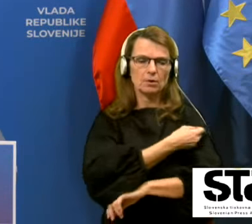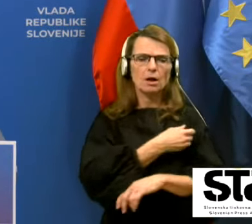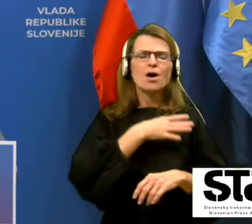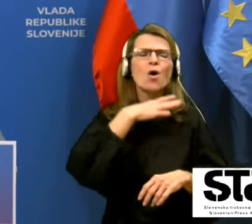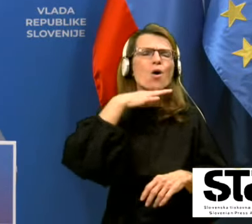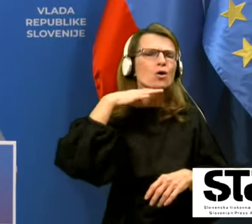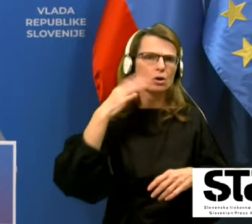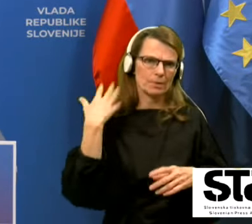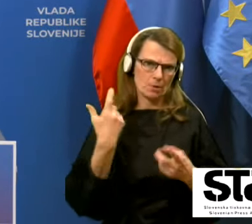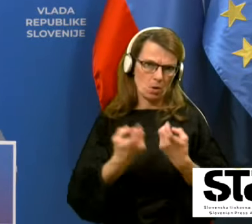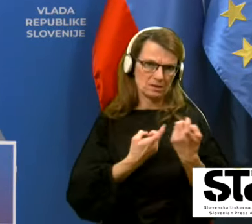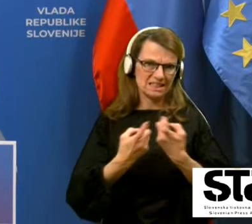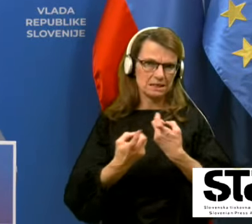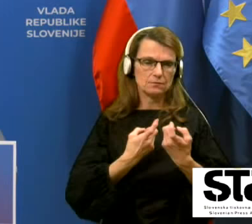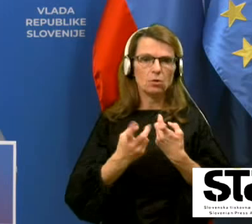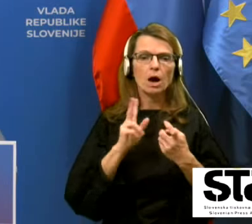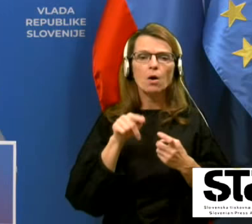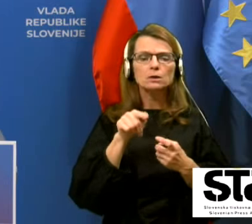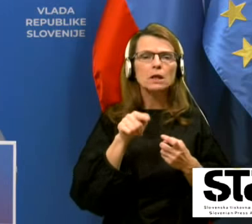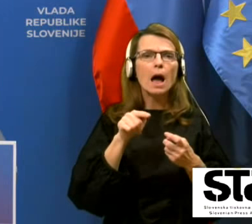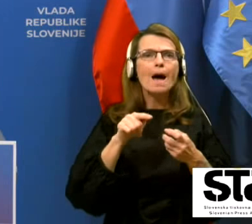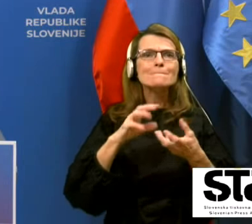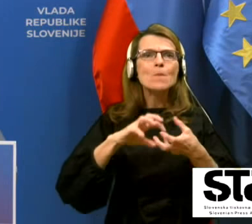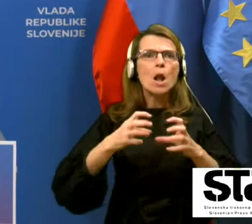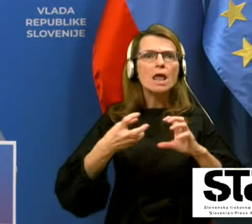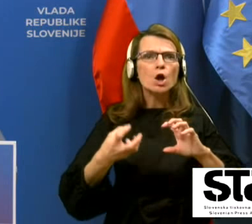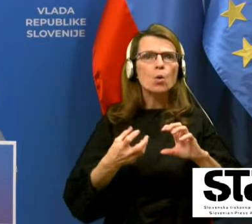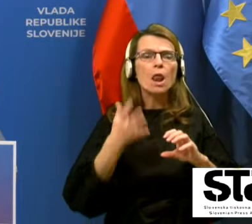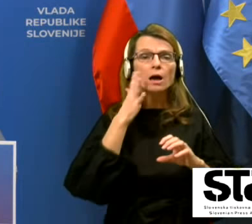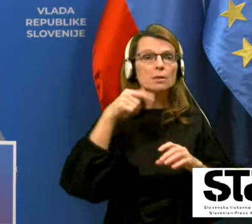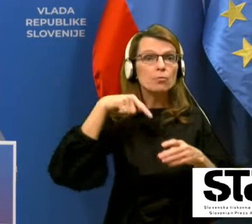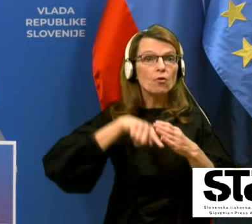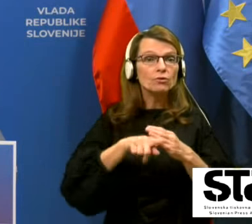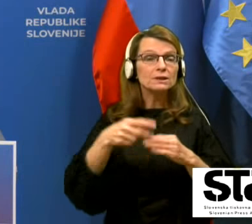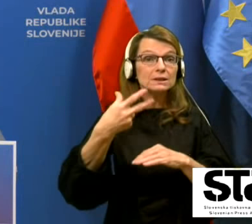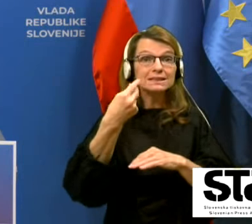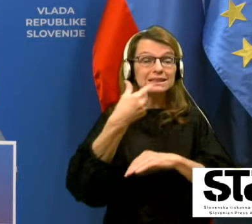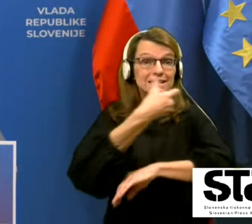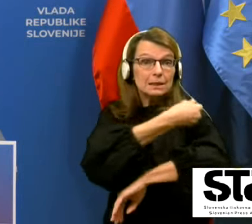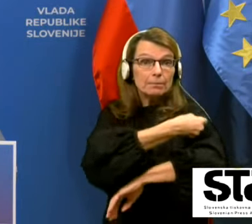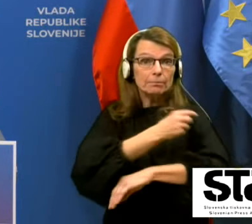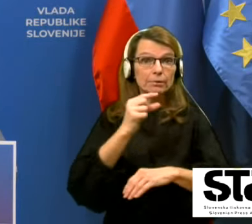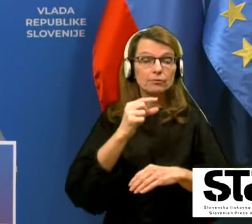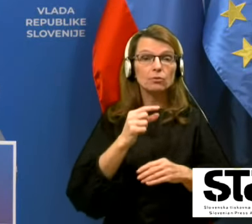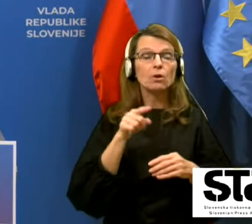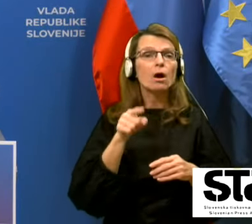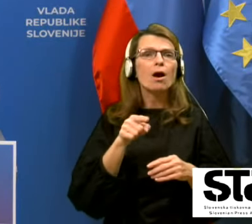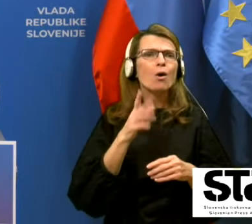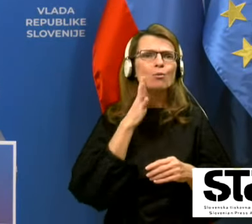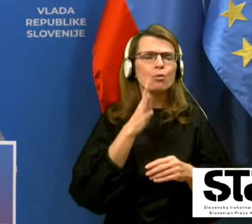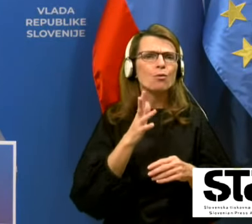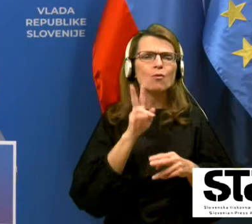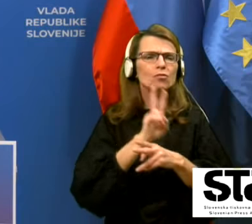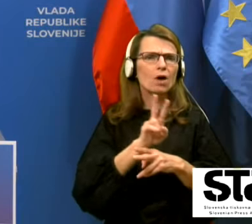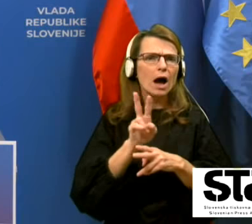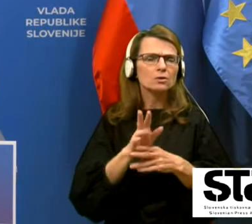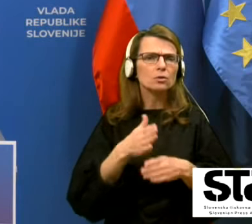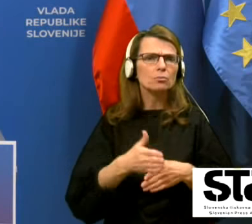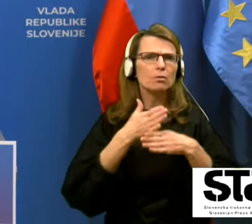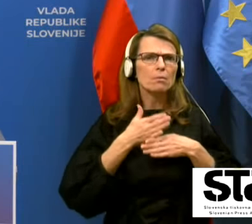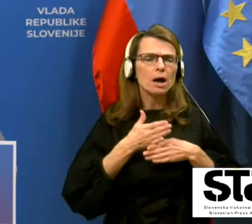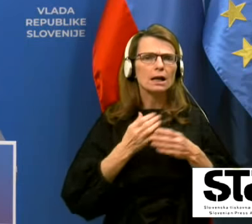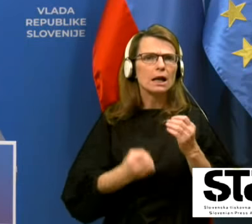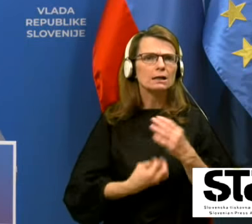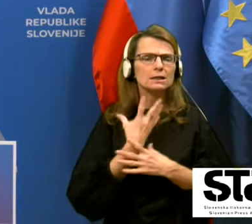nešteto. Kako je zdaj to molekulo, ki bo v cepivu, ki bo pomagala nam varno razviti imunost, kako jo prenesti do